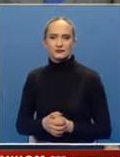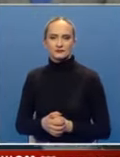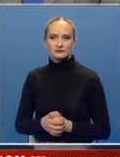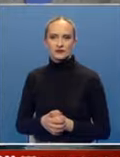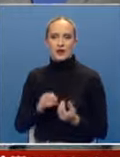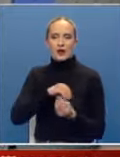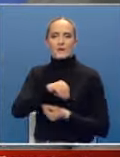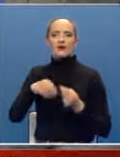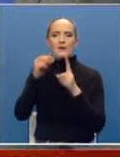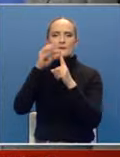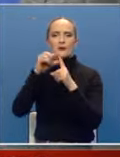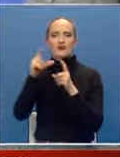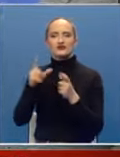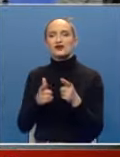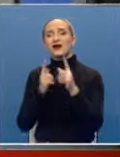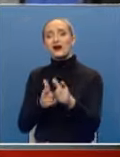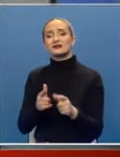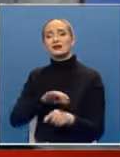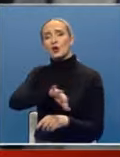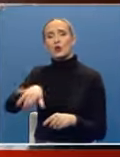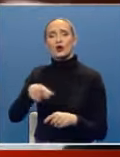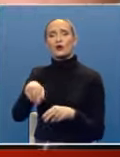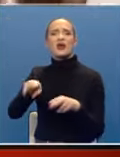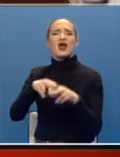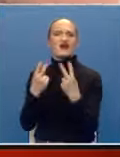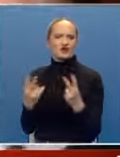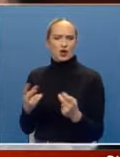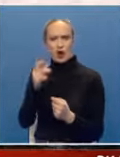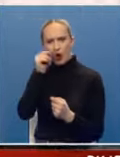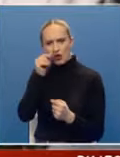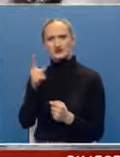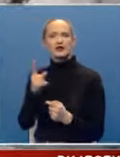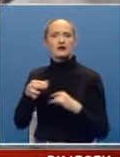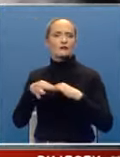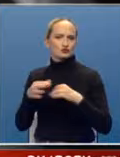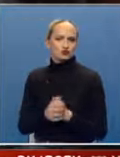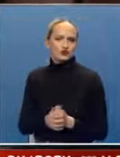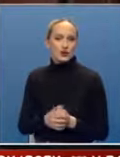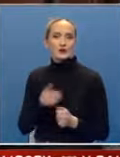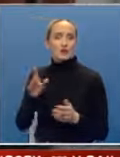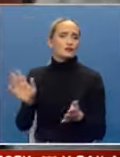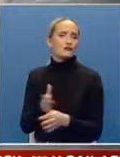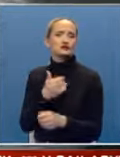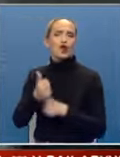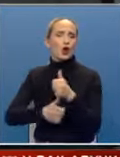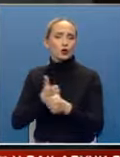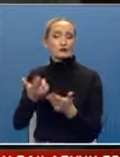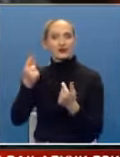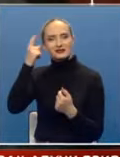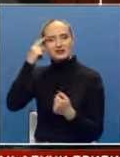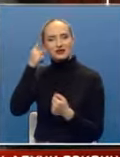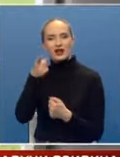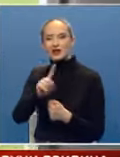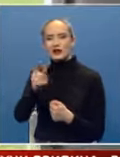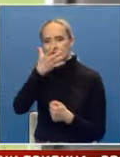Porodici Popović rat je ukrao ono najvrijednije, oca i supruga. Od tada su prošle godine, ali sjećanje na